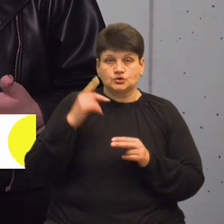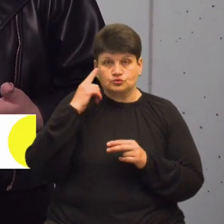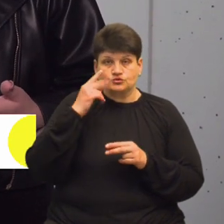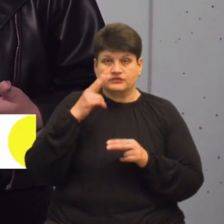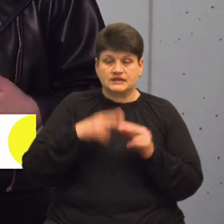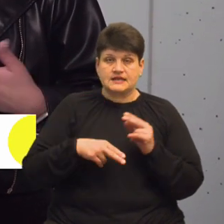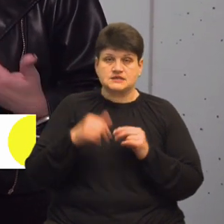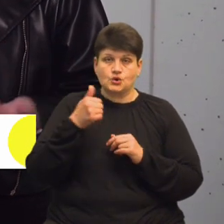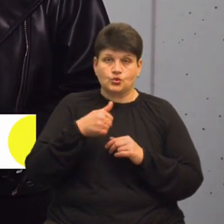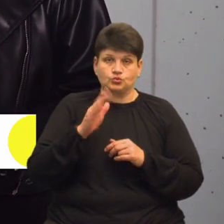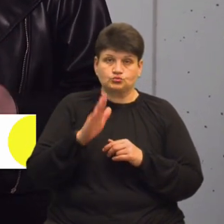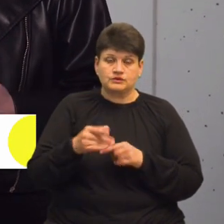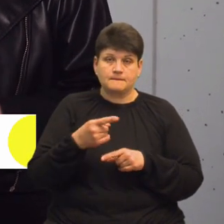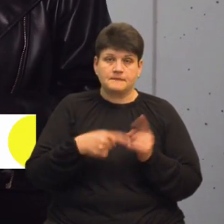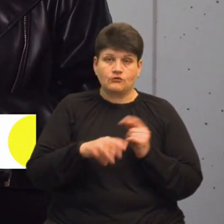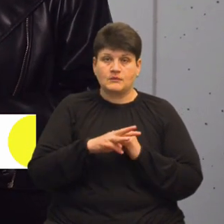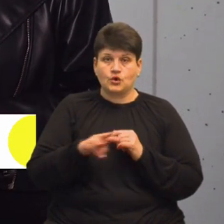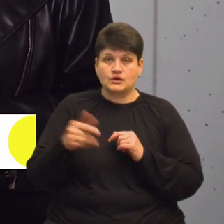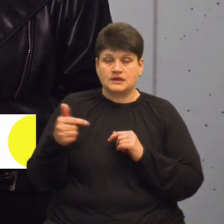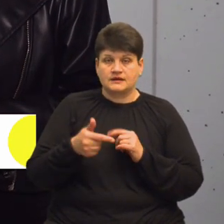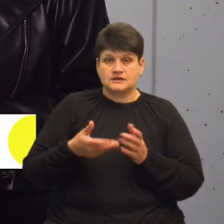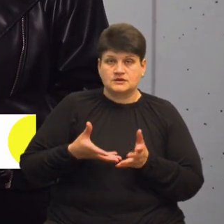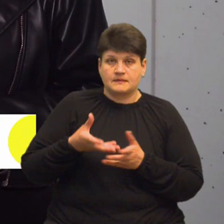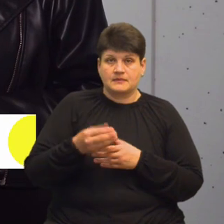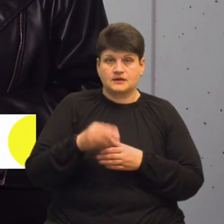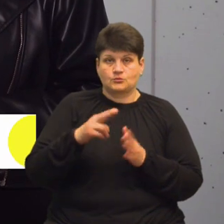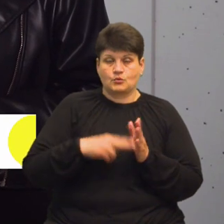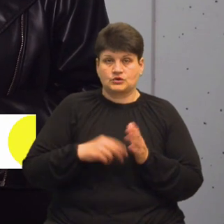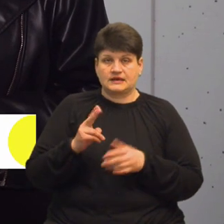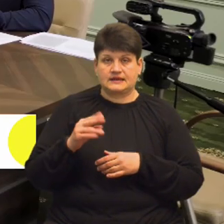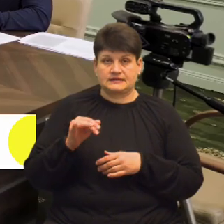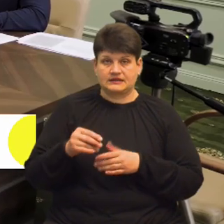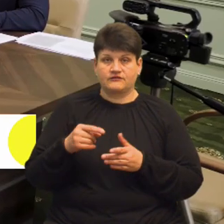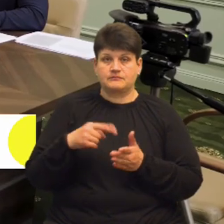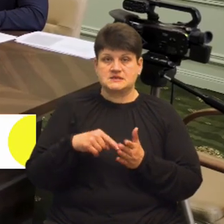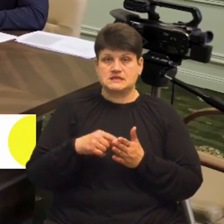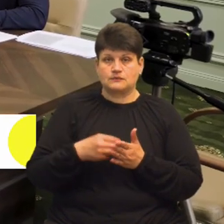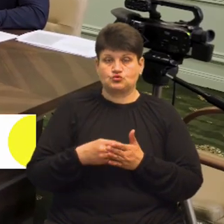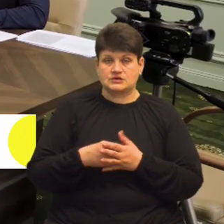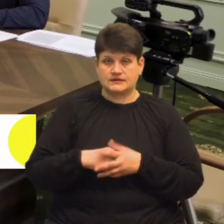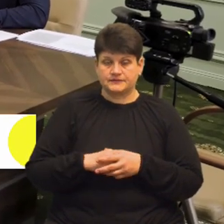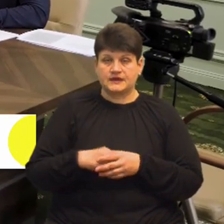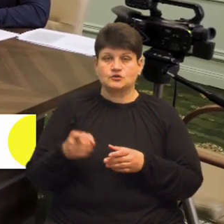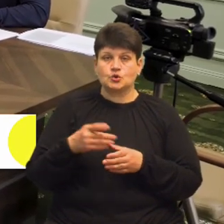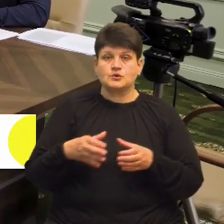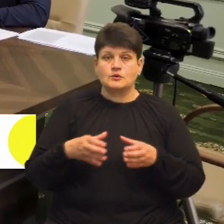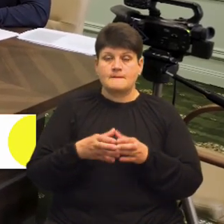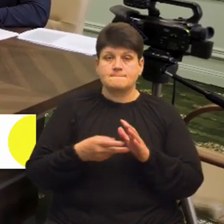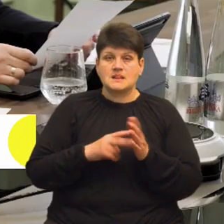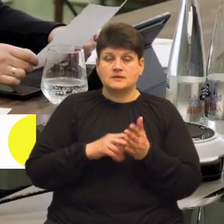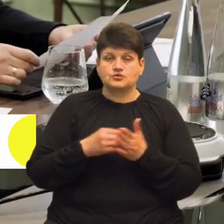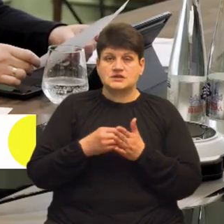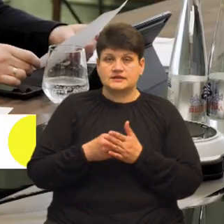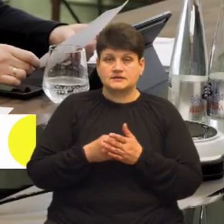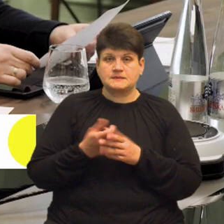буде близько півмільйона гривень, що ми сплатимо податки в міський бюджет. У Тернопільській громаді план бюджету на квартал